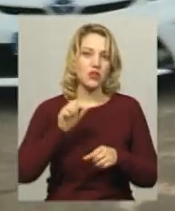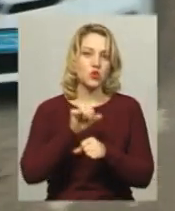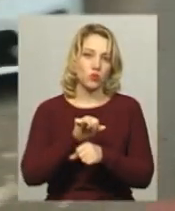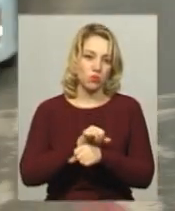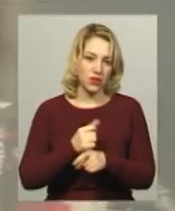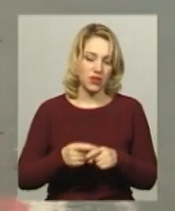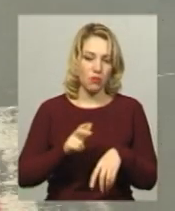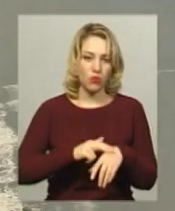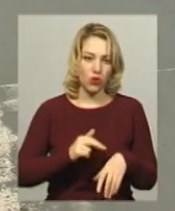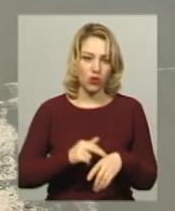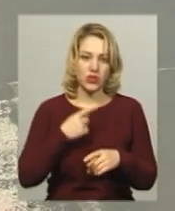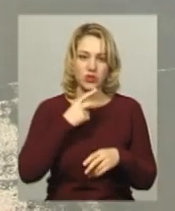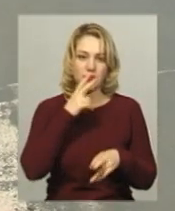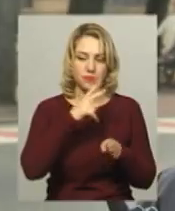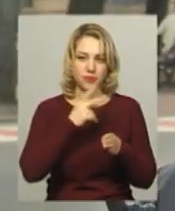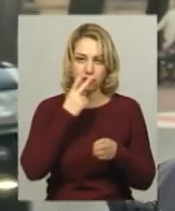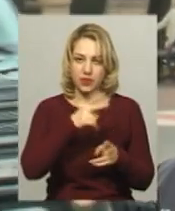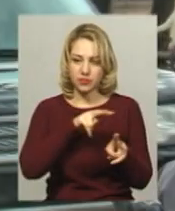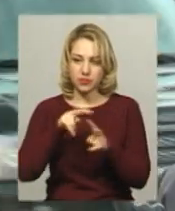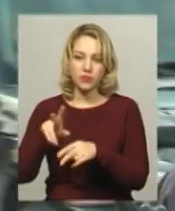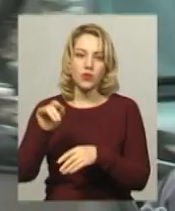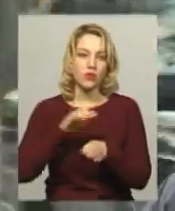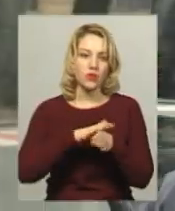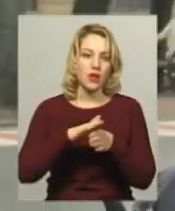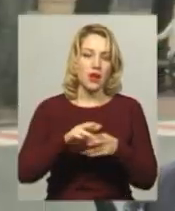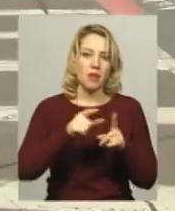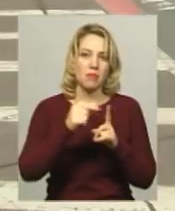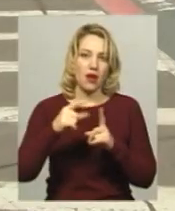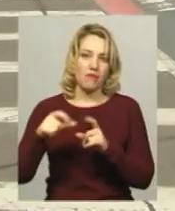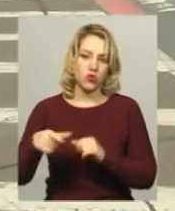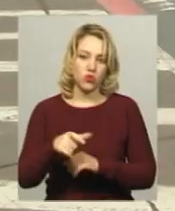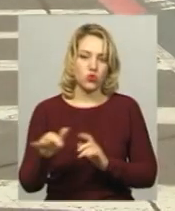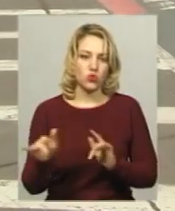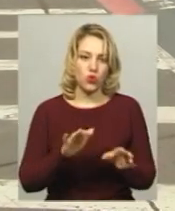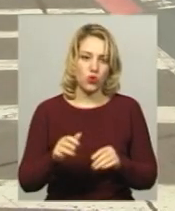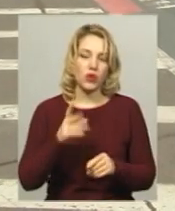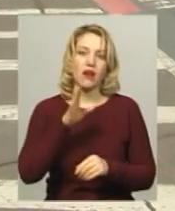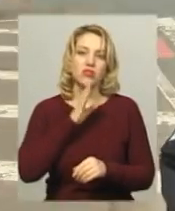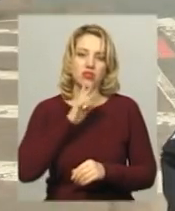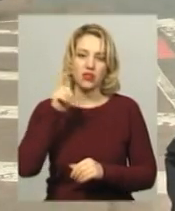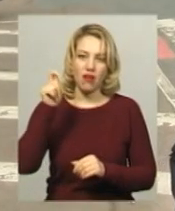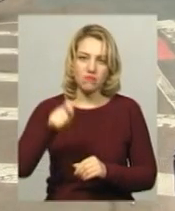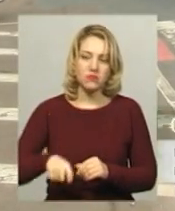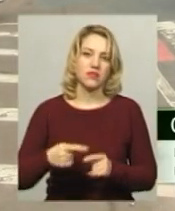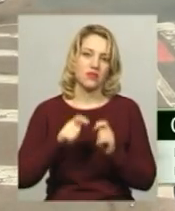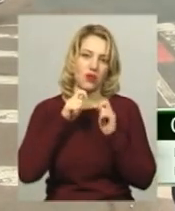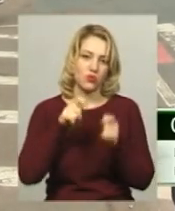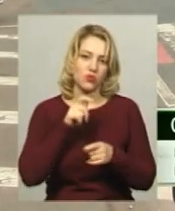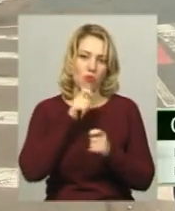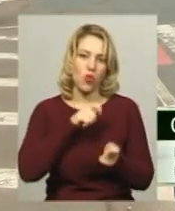патрулюють дотримання правил дорожнього руху, каже Сергій В'язувецький, та додає, зупиненим водійкам дарують подарунки. В цей день ми